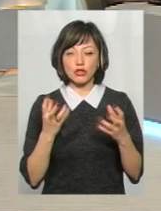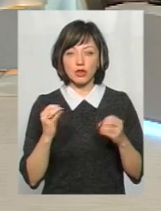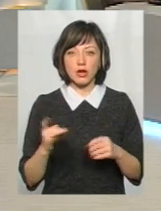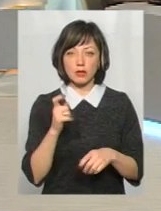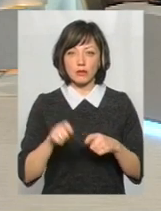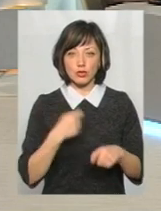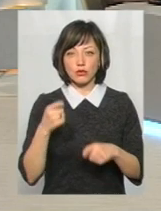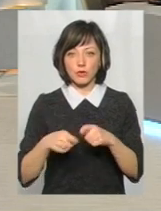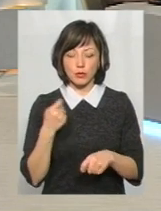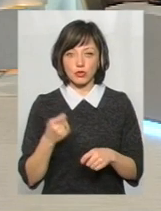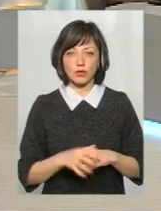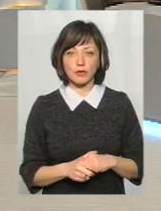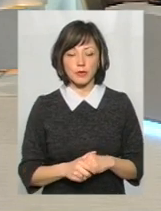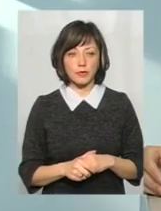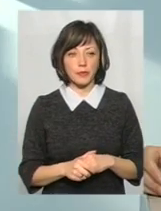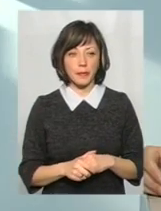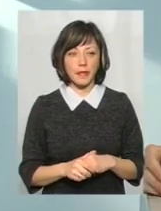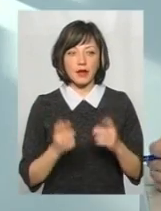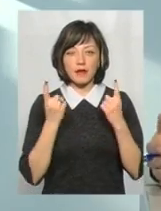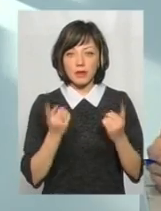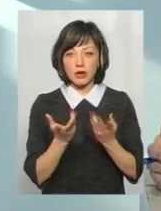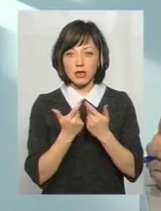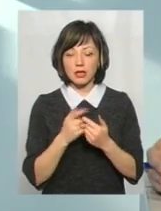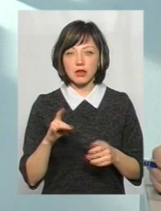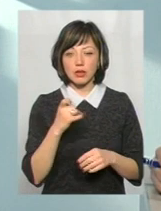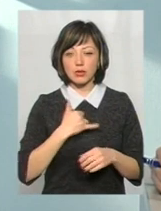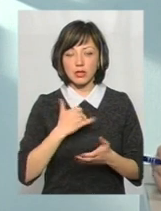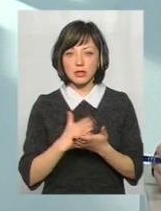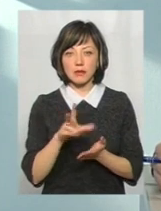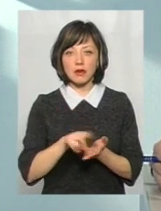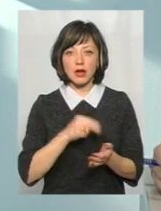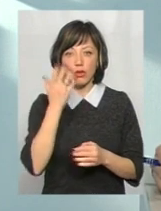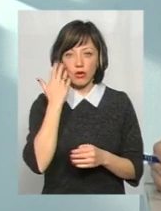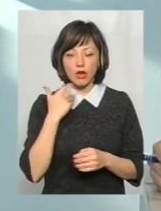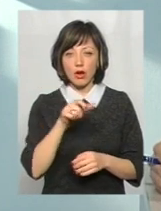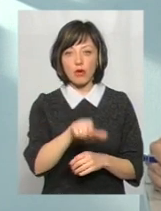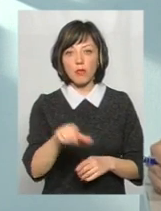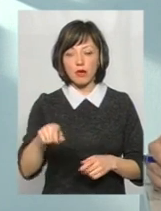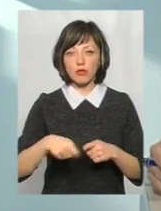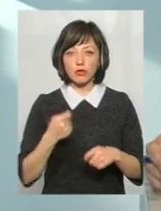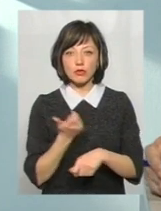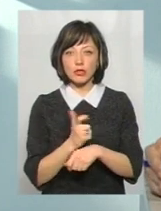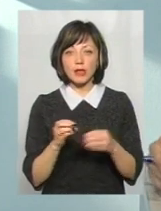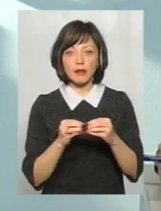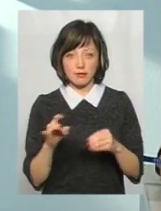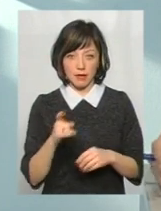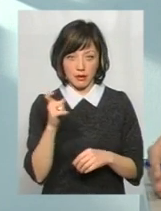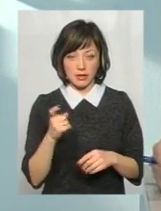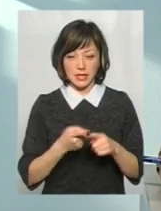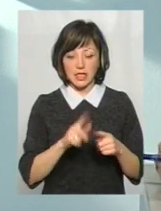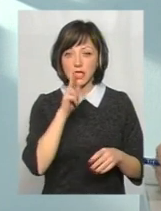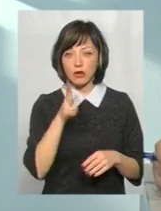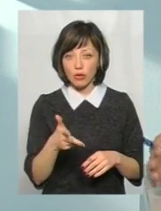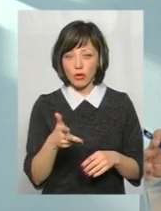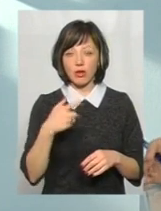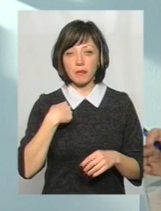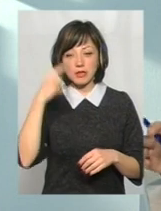порушувати, і ще раз порушувати, і доштовху кількість разів. У нас є такі приклади, коли громадяни порушують більше десяти разів. Тобто, за ці три роки